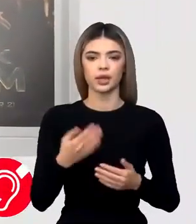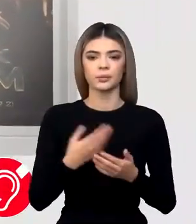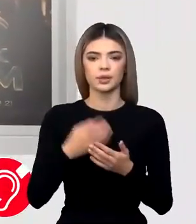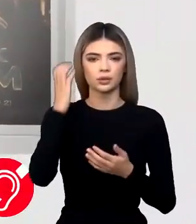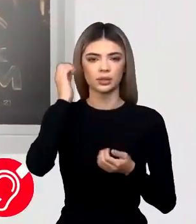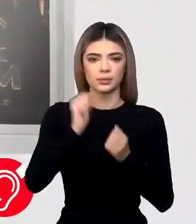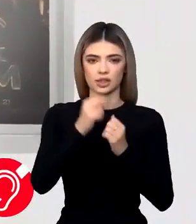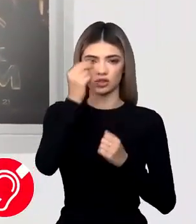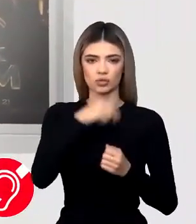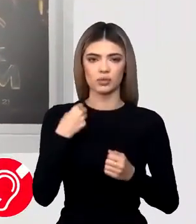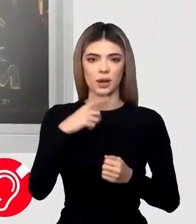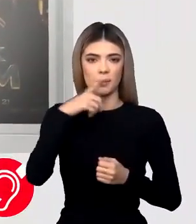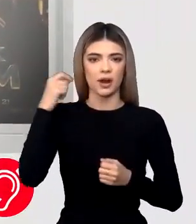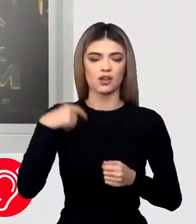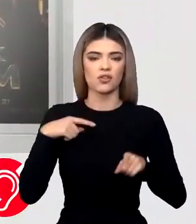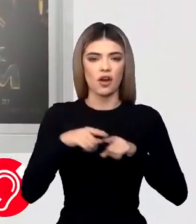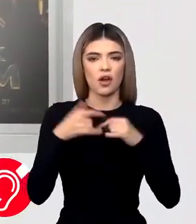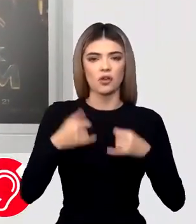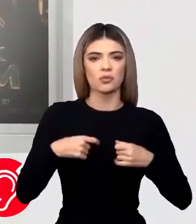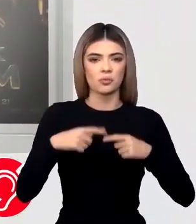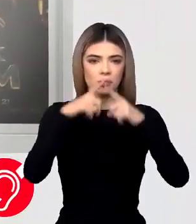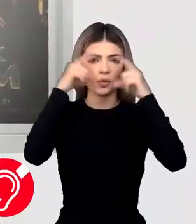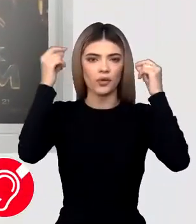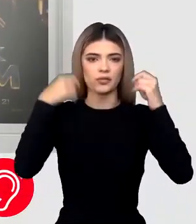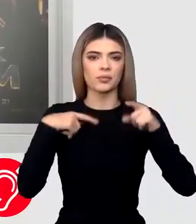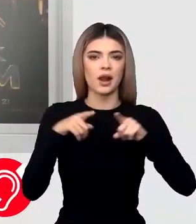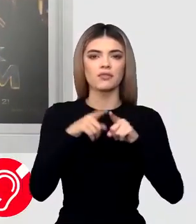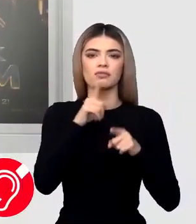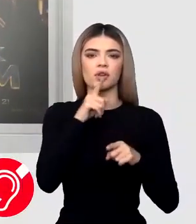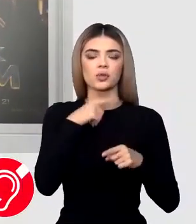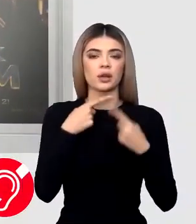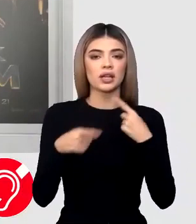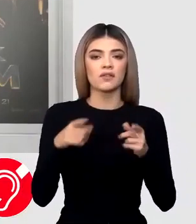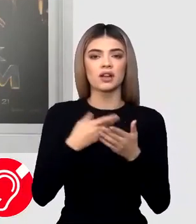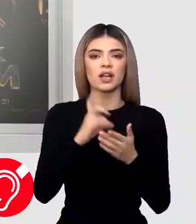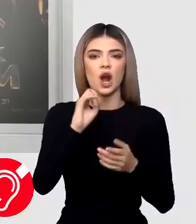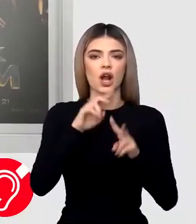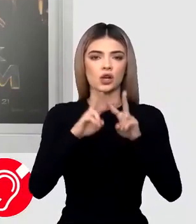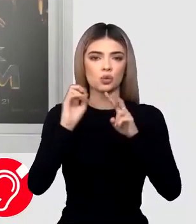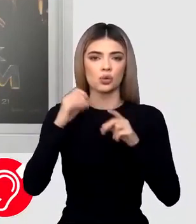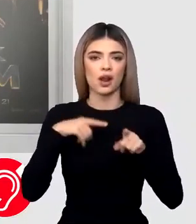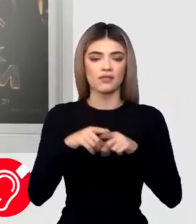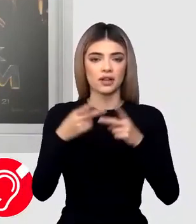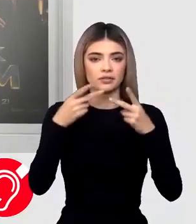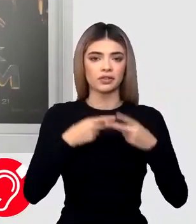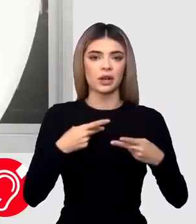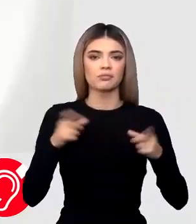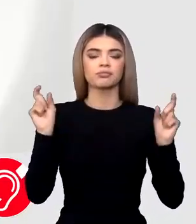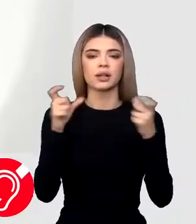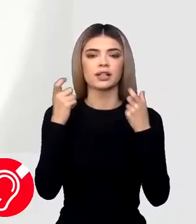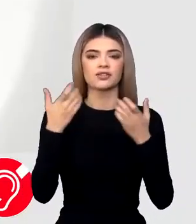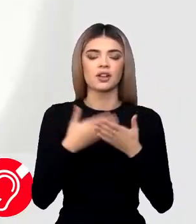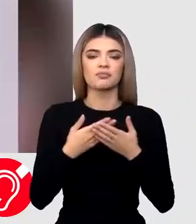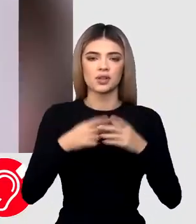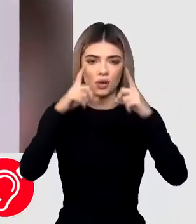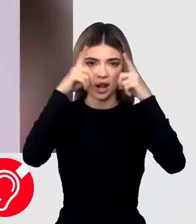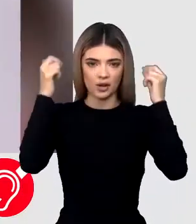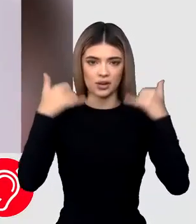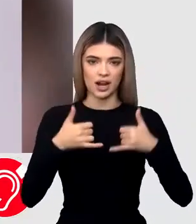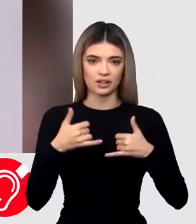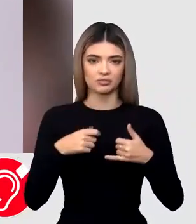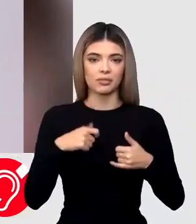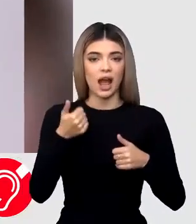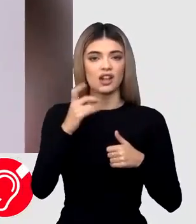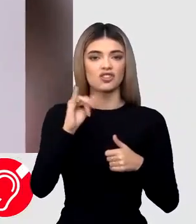Pentru un weekend, Brașovul s-a transformat în Silicon Valley, nume importante din Teh, dar și de la Hollywood, au venit pentru un party spectaculos de